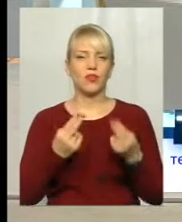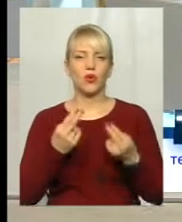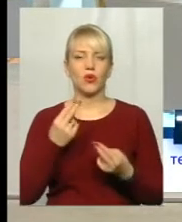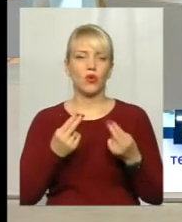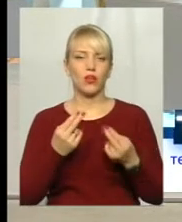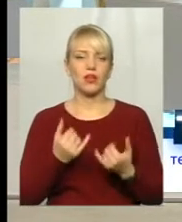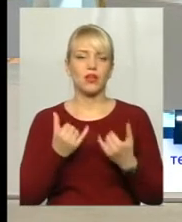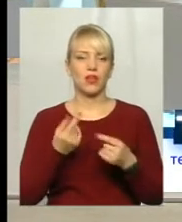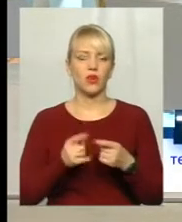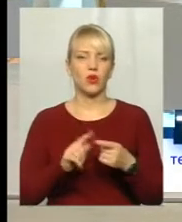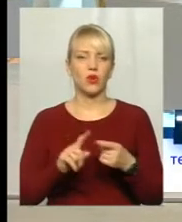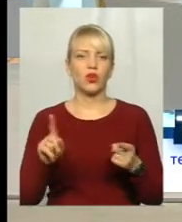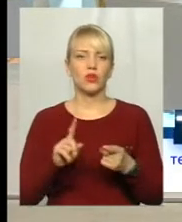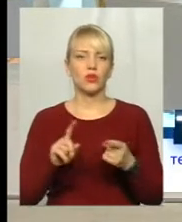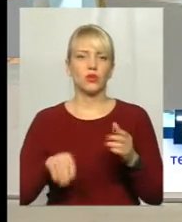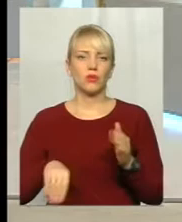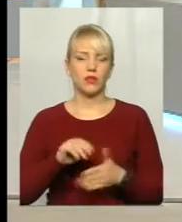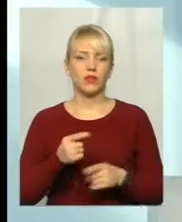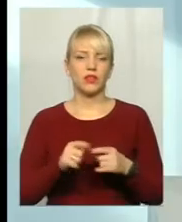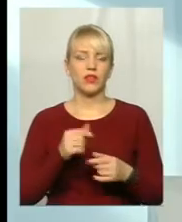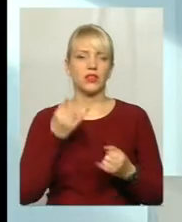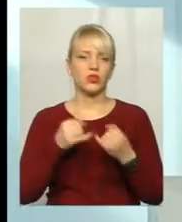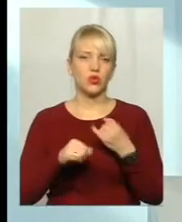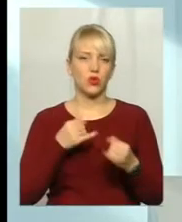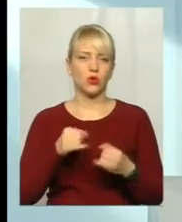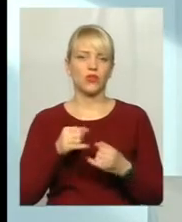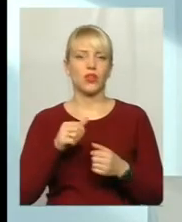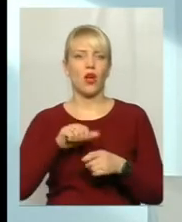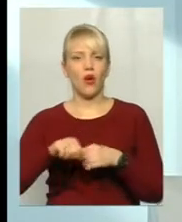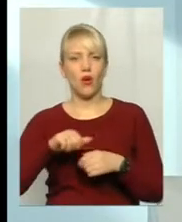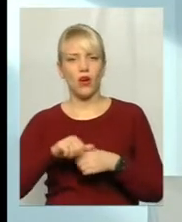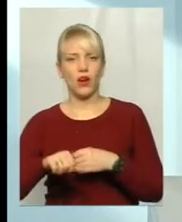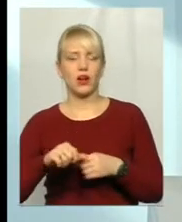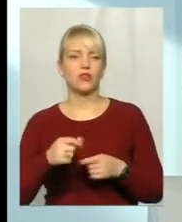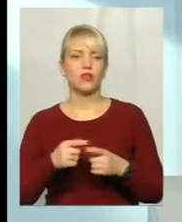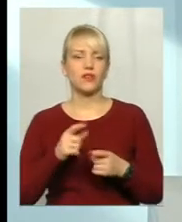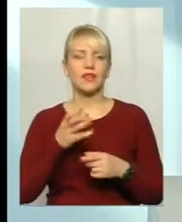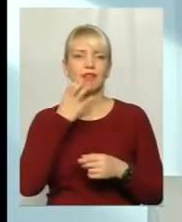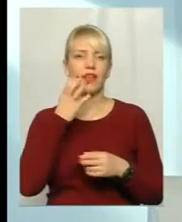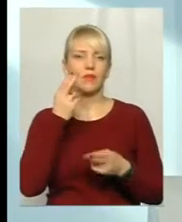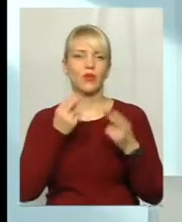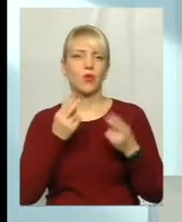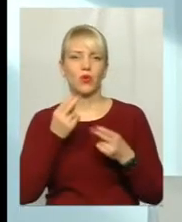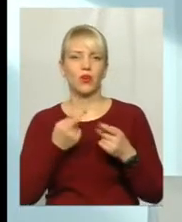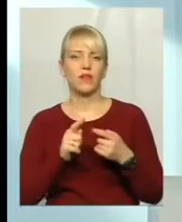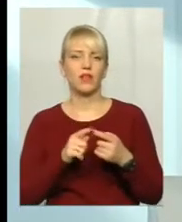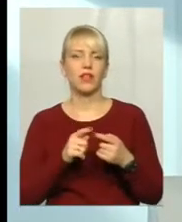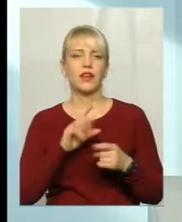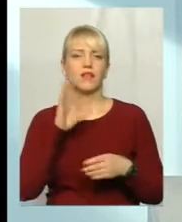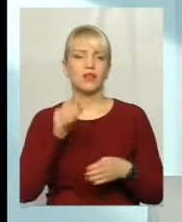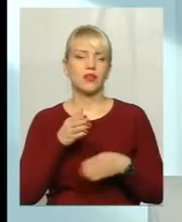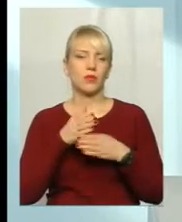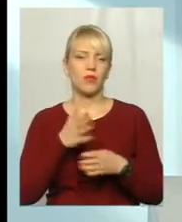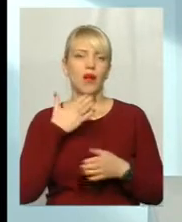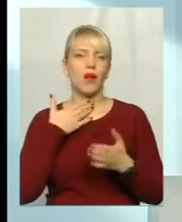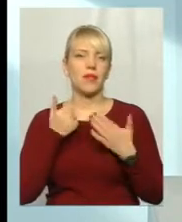кольори, особливо помаранчевий, жовтий, рожевий теплий, теплі відцінки, вони всі сприяють апетиту. Тому теж